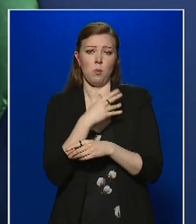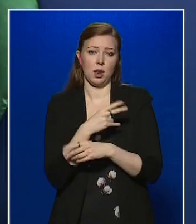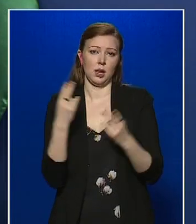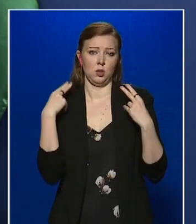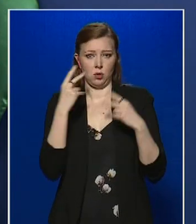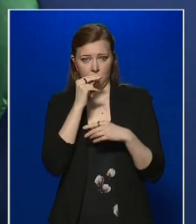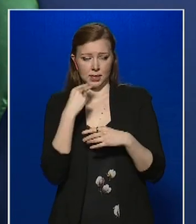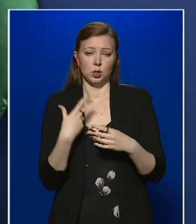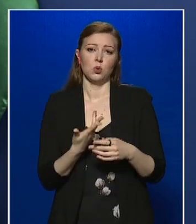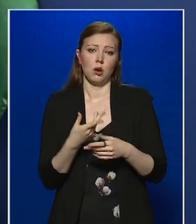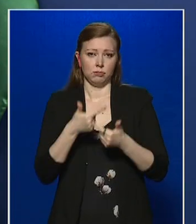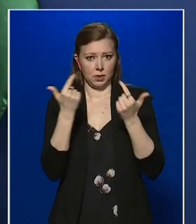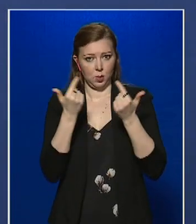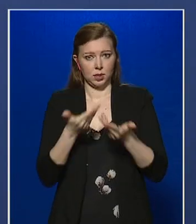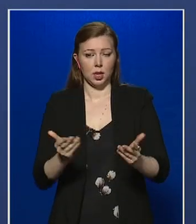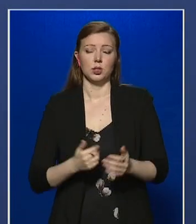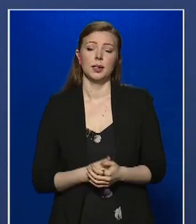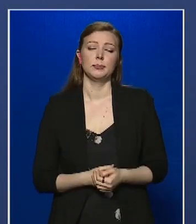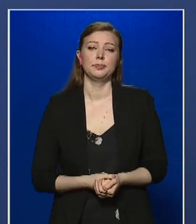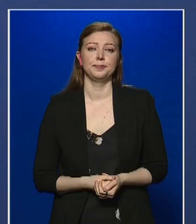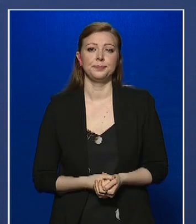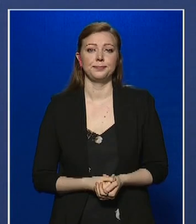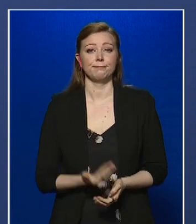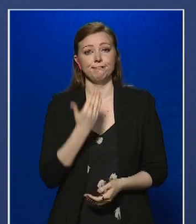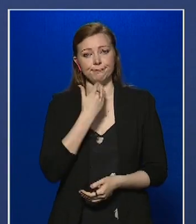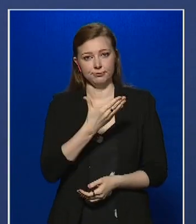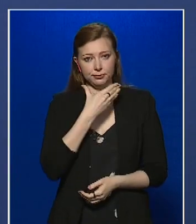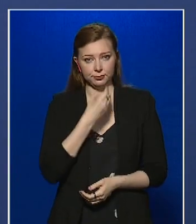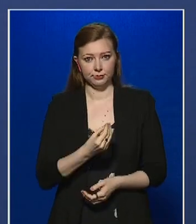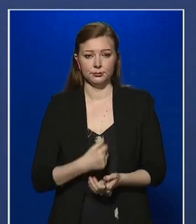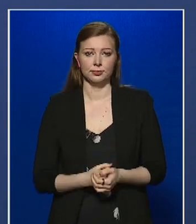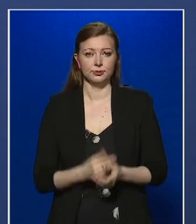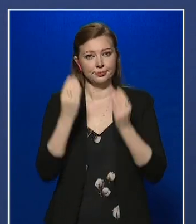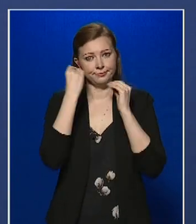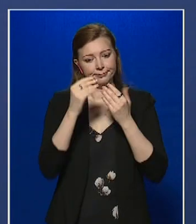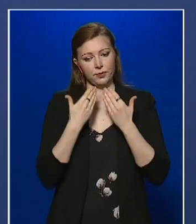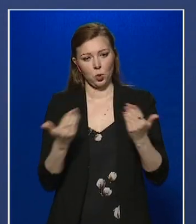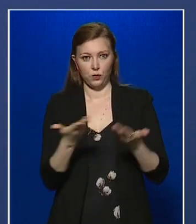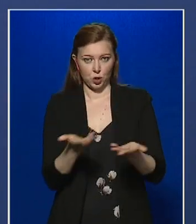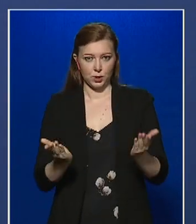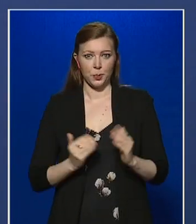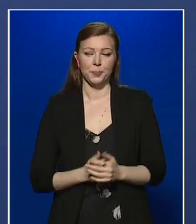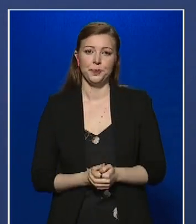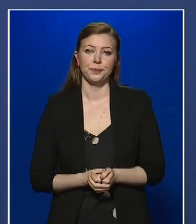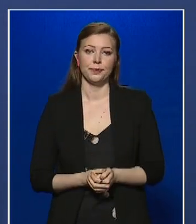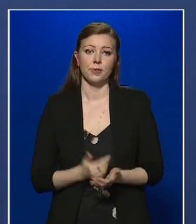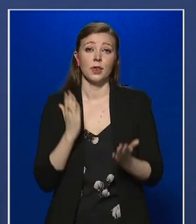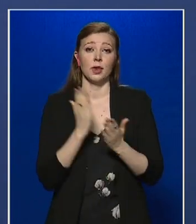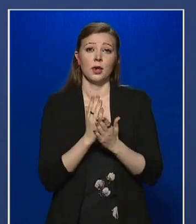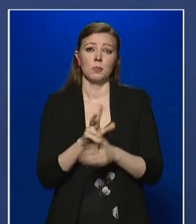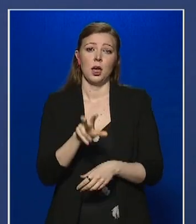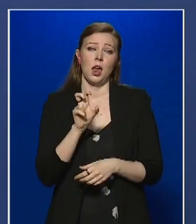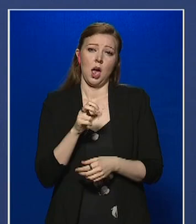leződes úrnak a tájékoztatását. Köszönöm szépen! Tisztelettel üdvözlöm Önöket! Imáron